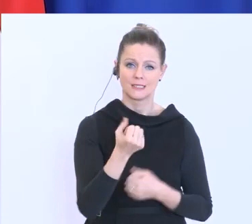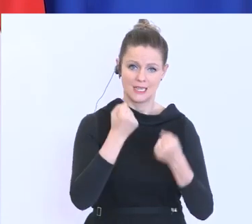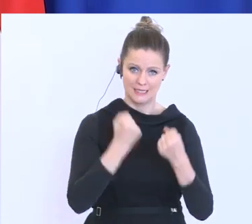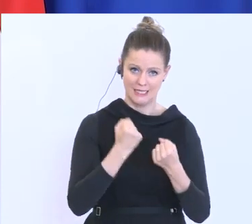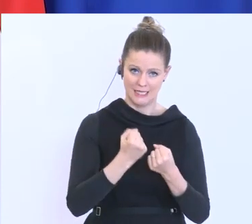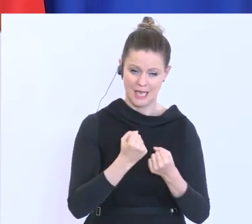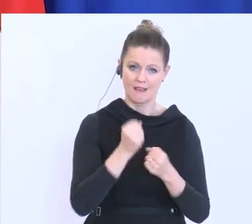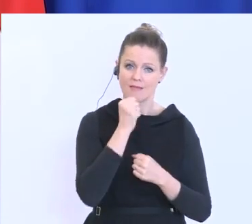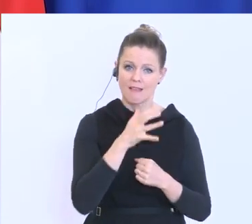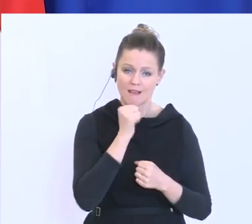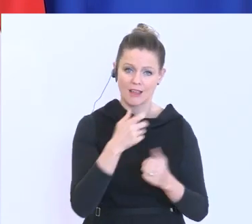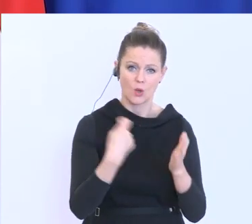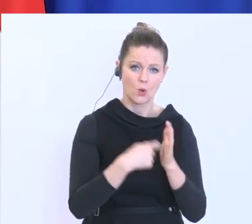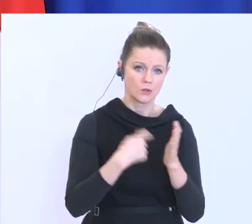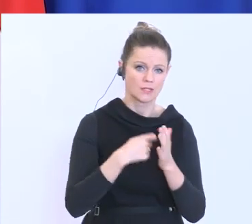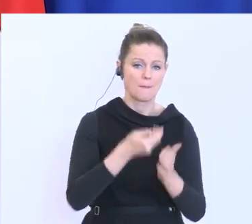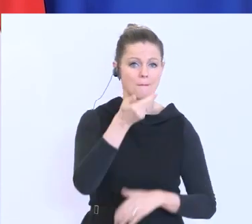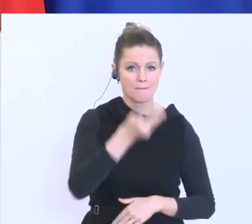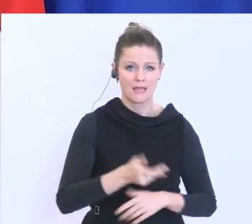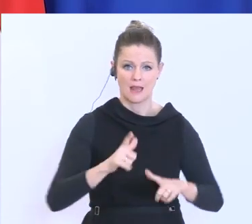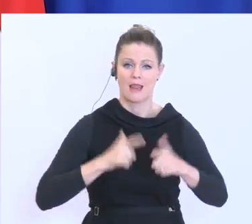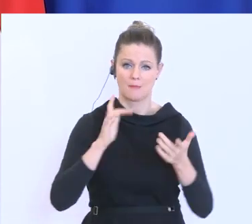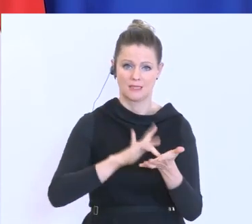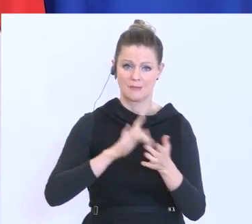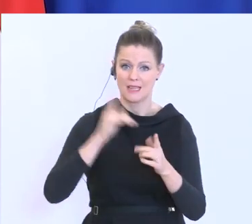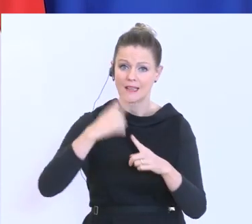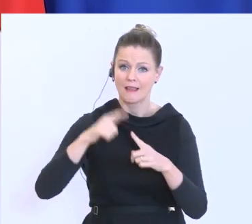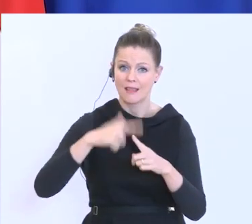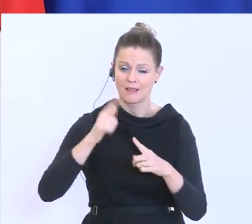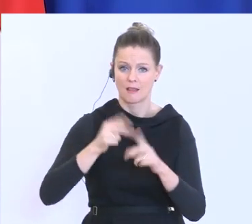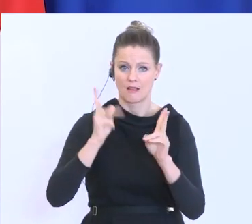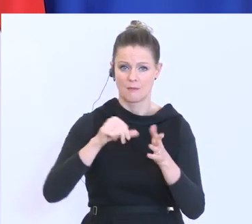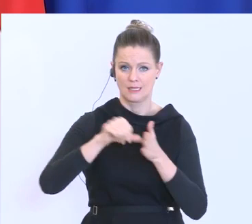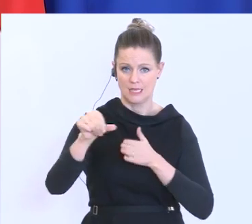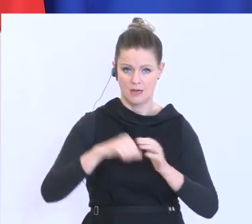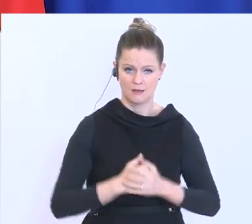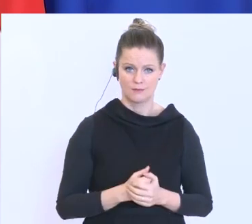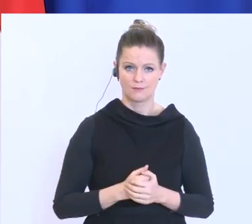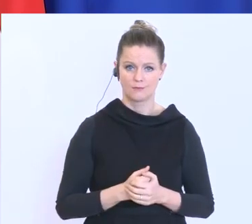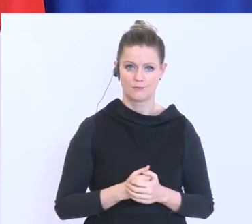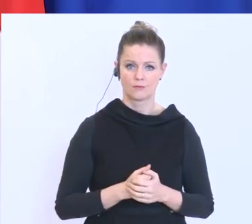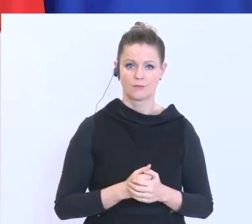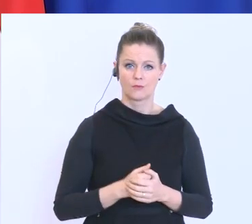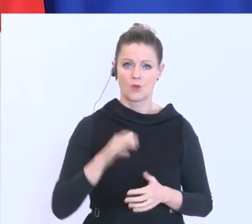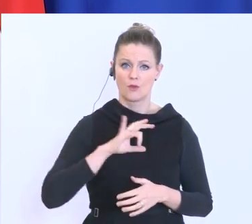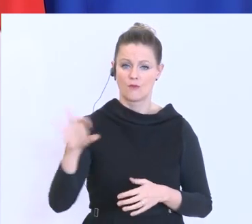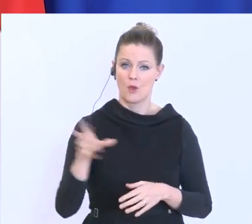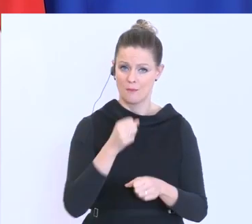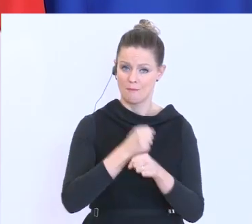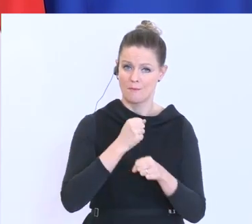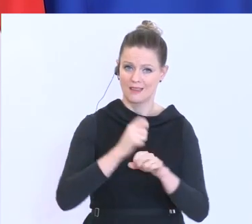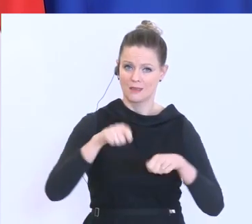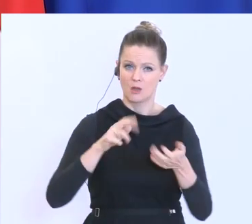Kosten wie Miete, Lebensmittel, aber auch Kreditraten. Für die Mitarbeiter gibt es für die Unternehmen